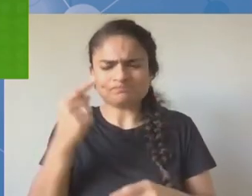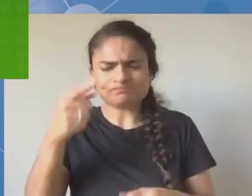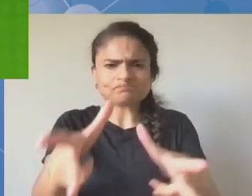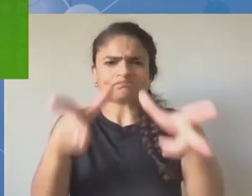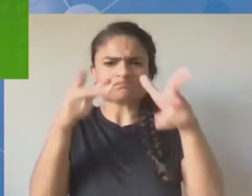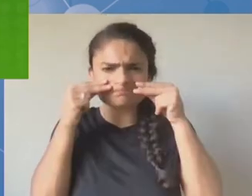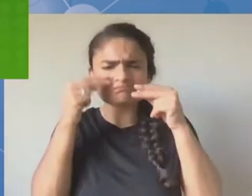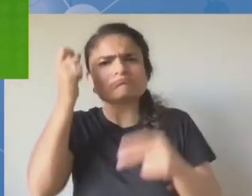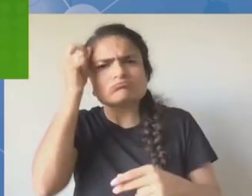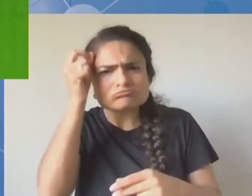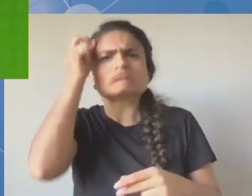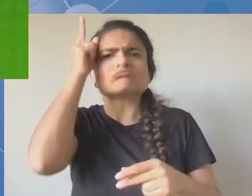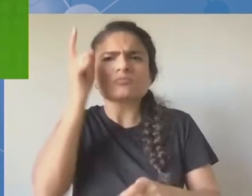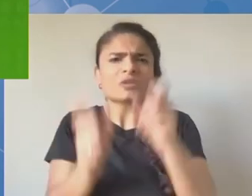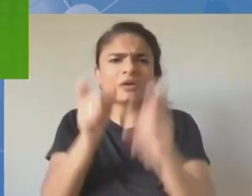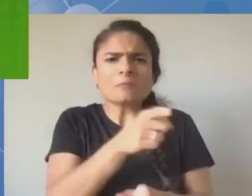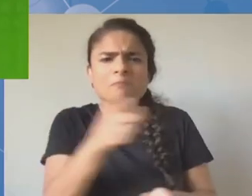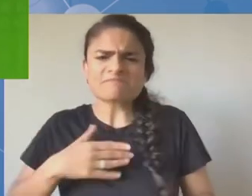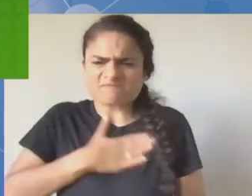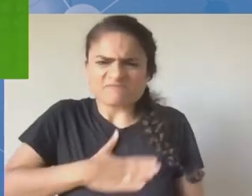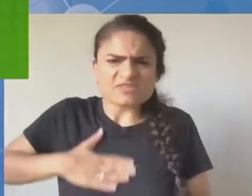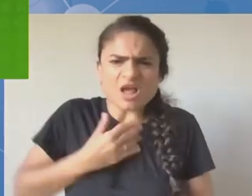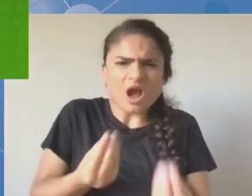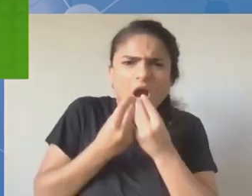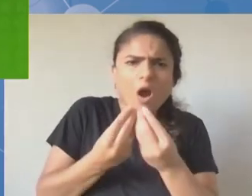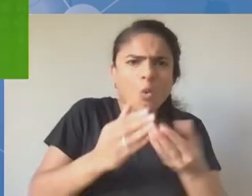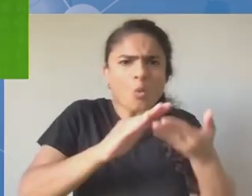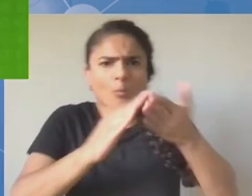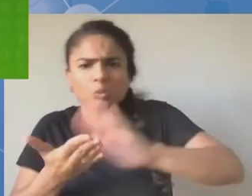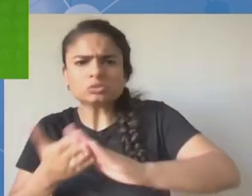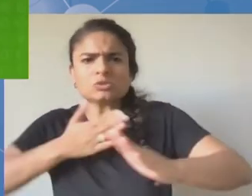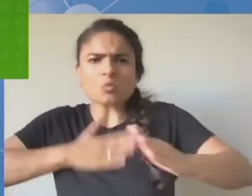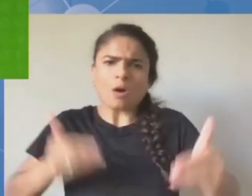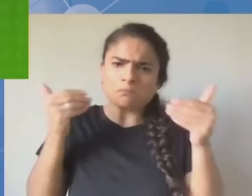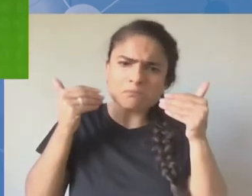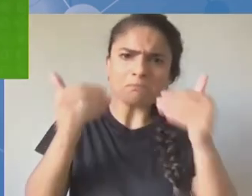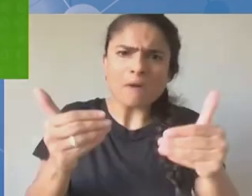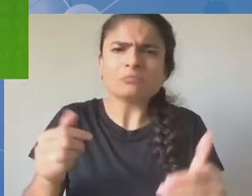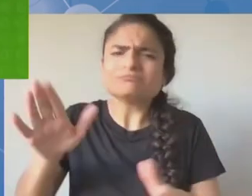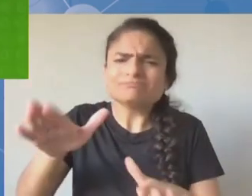początku. Czy mógłbyś zacząć od nowa? Tak, czy teraz mnie słychać? Owszem, teraz słyszymy.